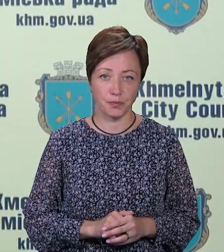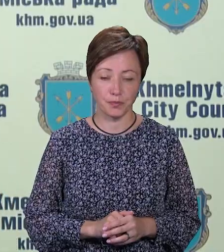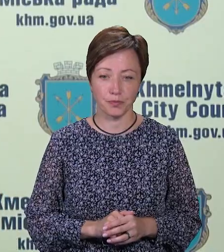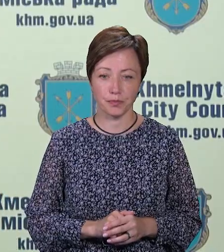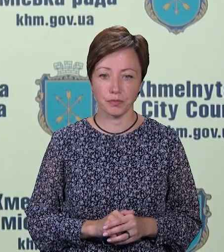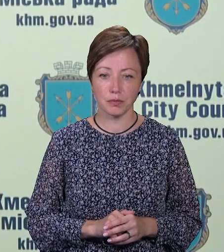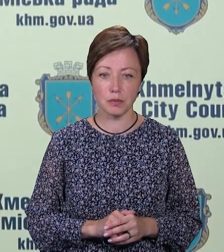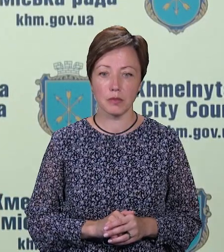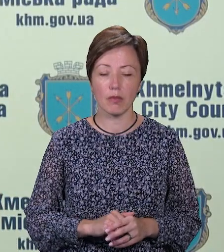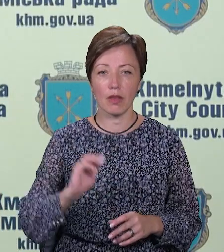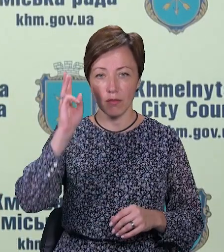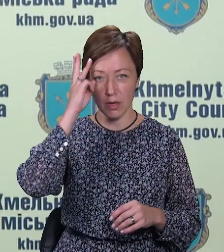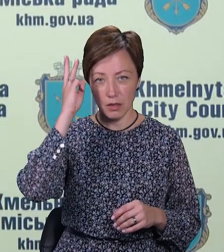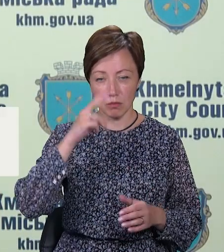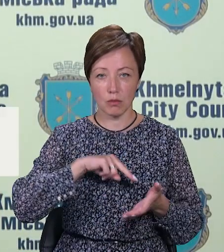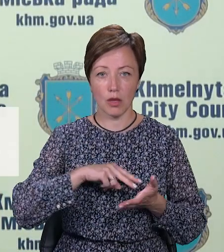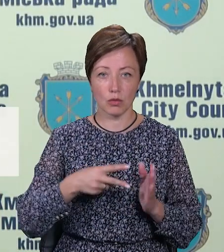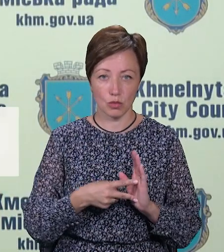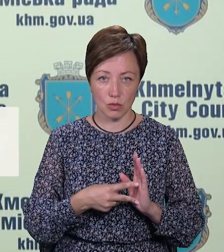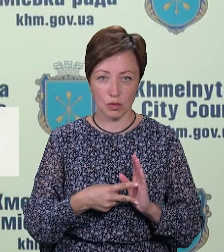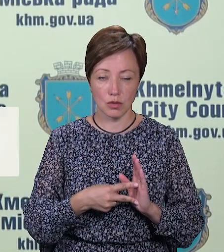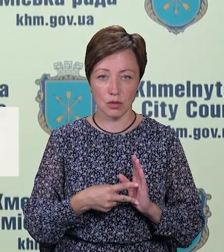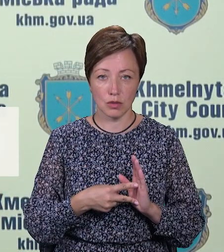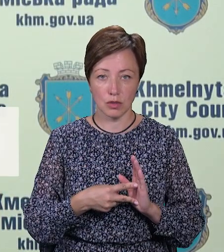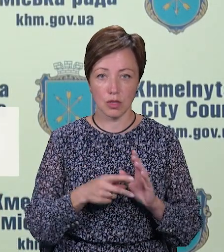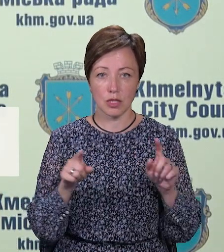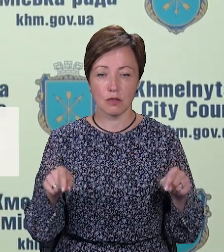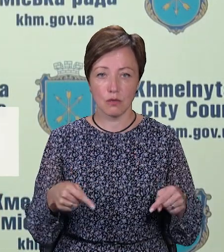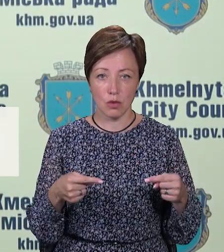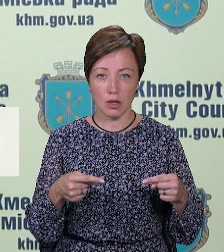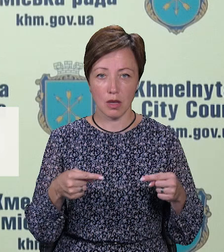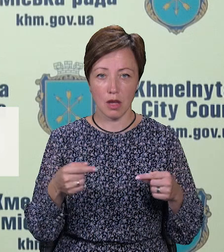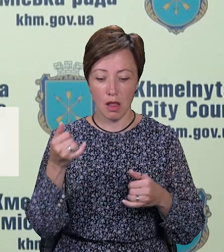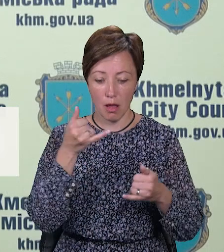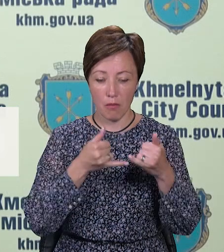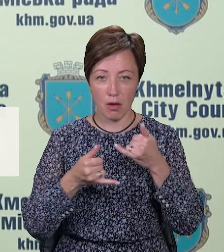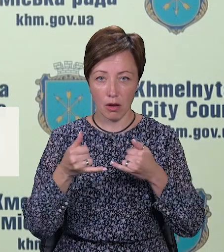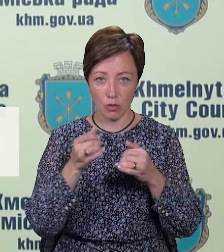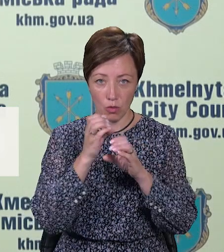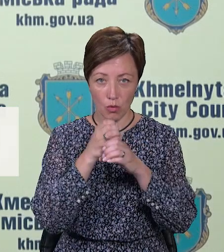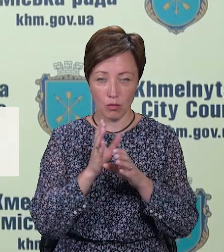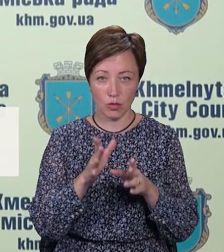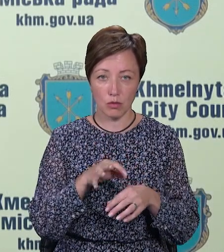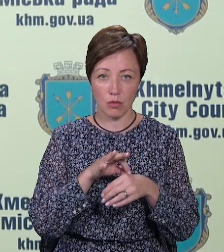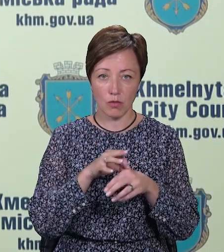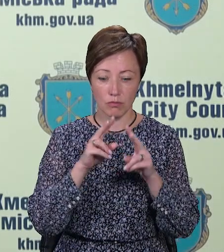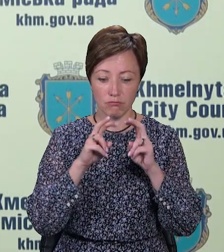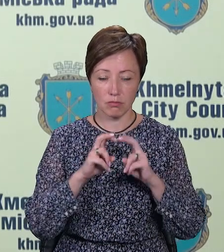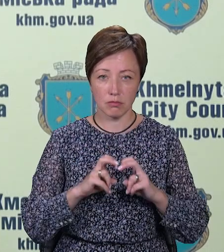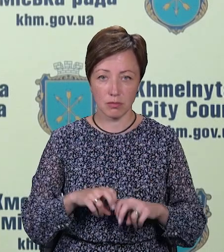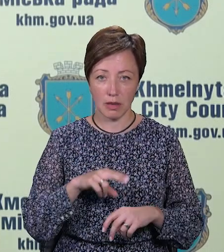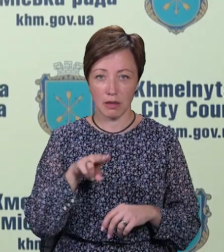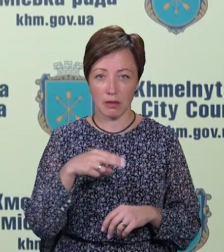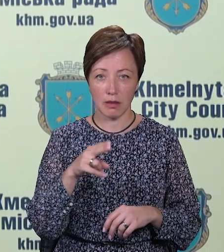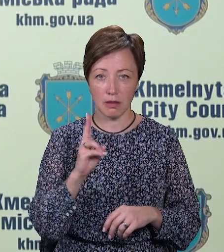В Хмельницькому планується створення лабораторії, яка буде проводити аналізи за